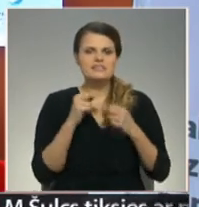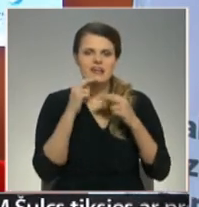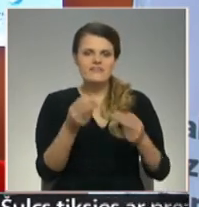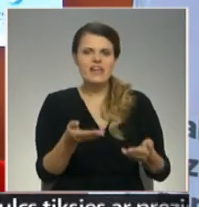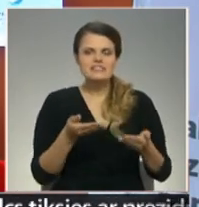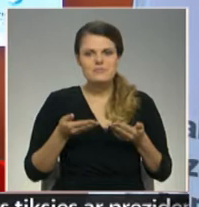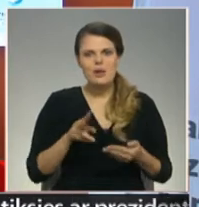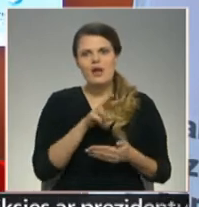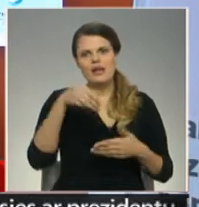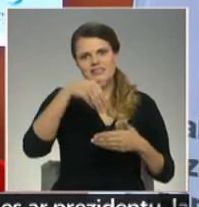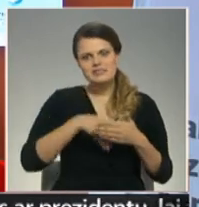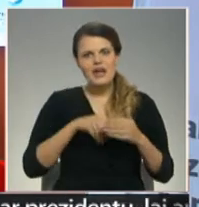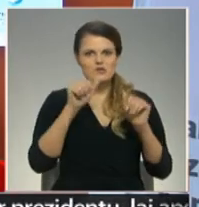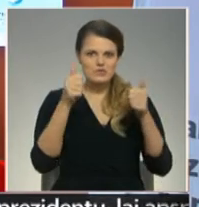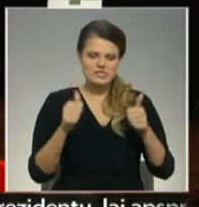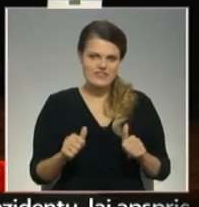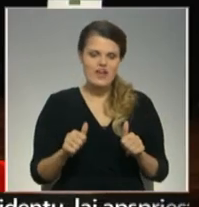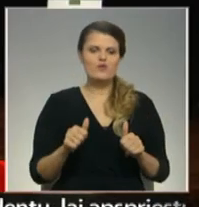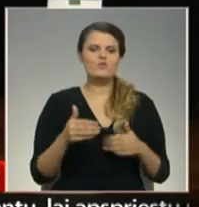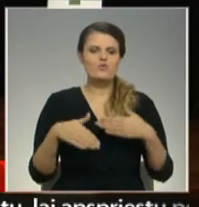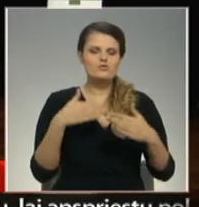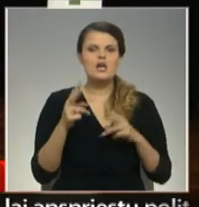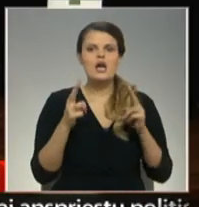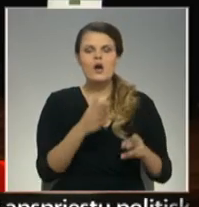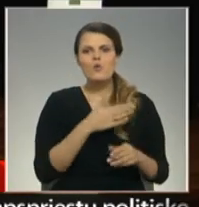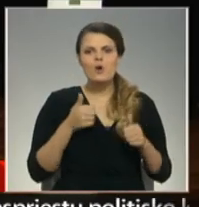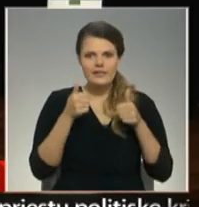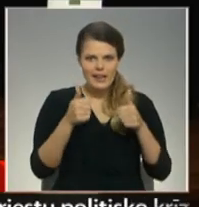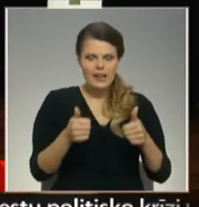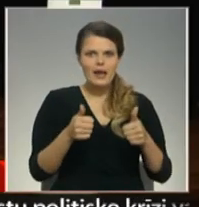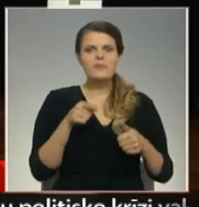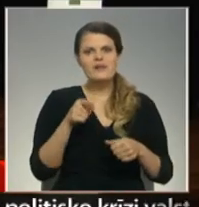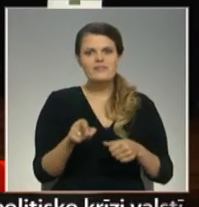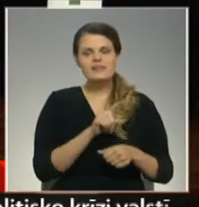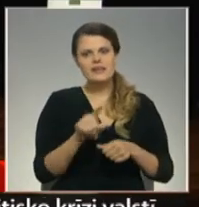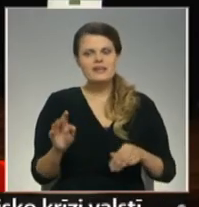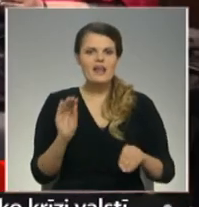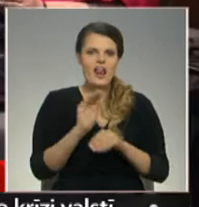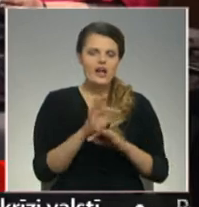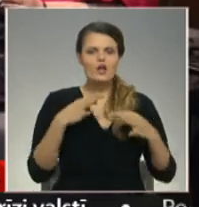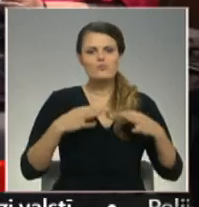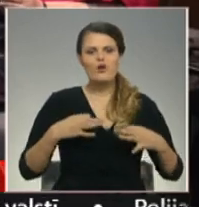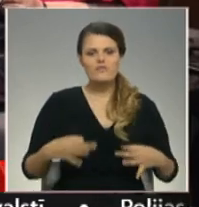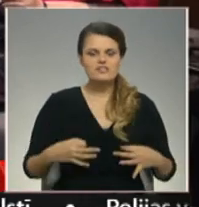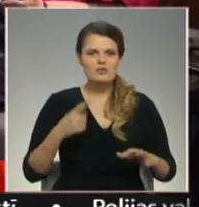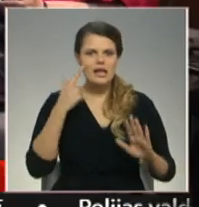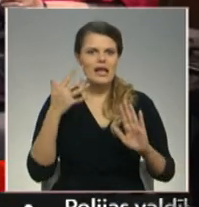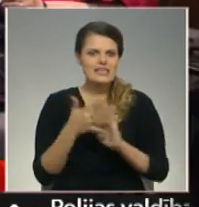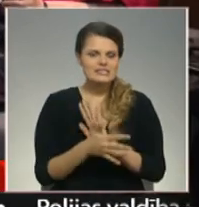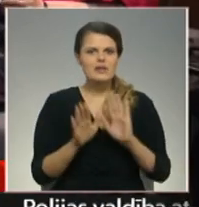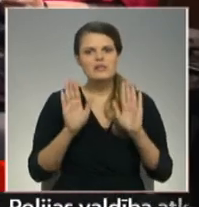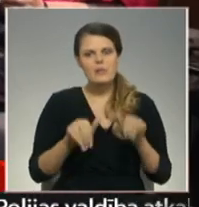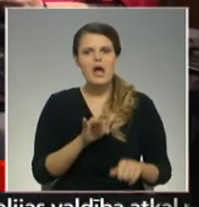kas varbūt vēsturiski veidojusies kā ļoti izcīla, nu viņai jāliek latā profesionālā izpratna par